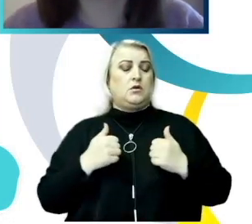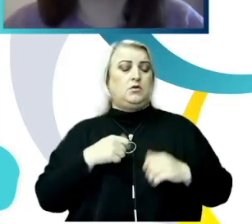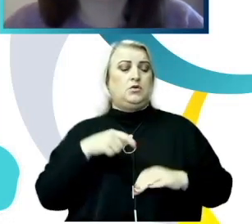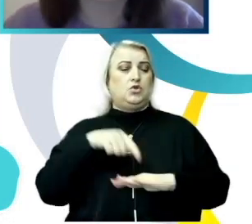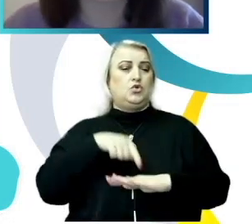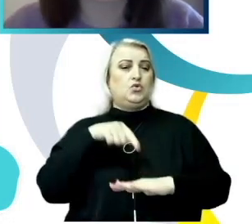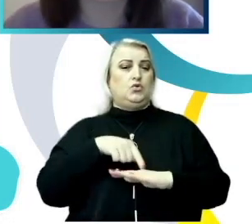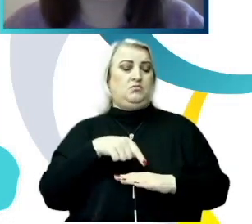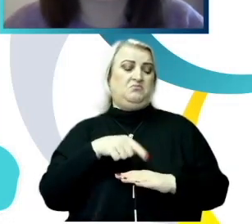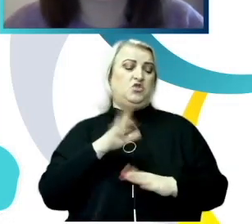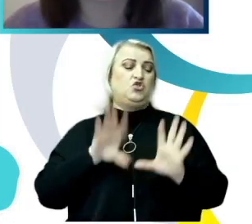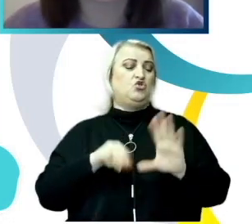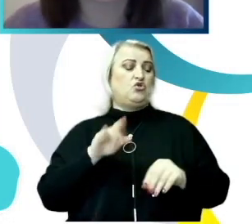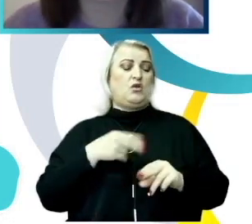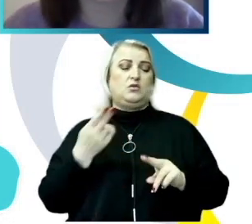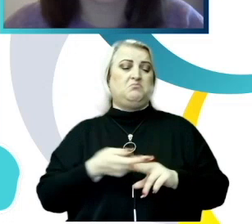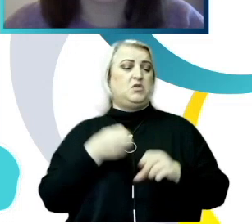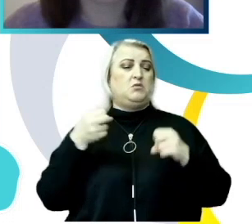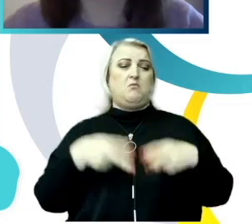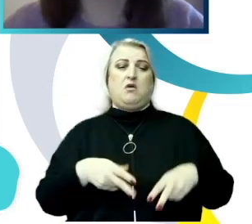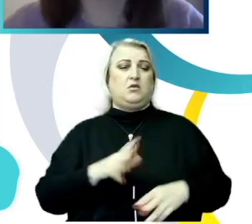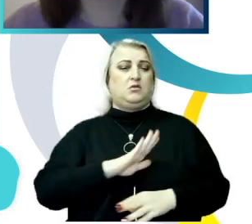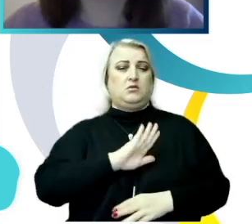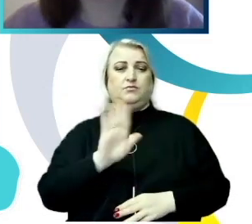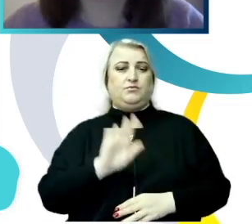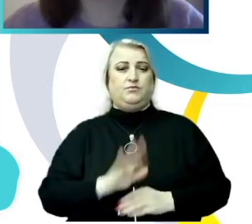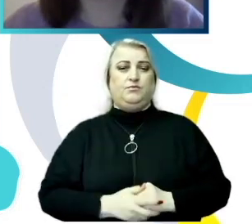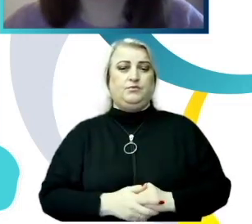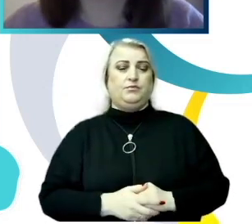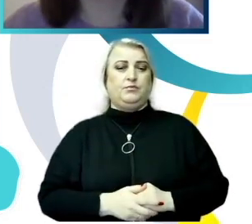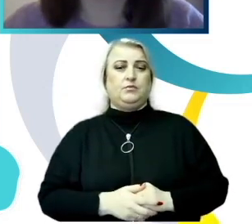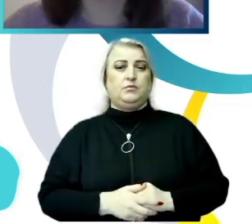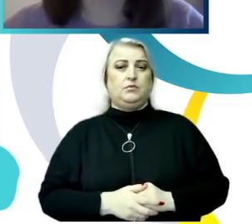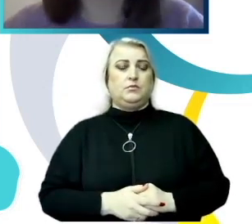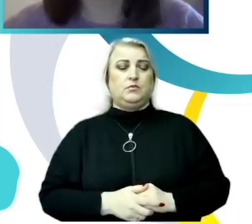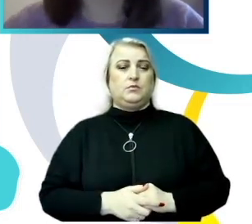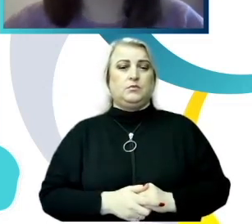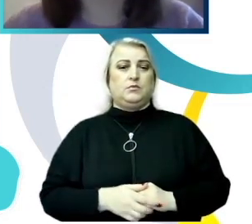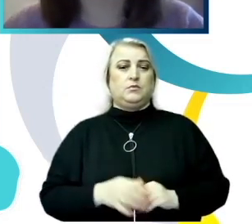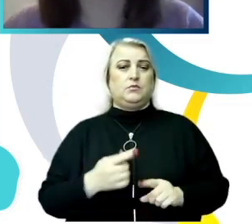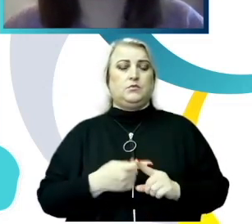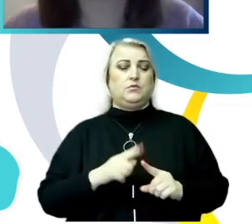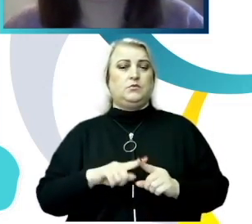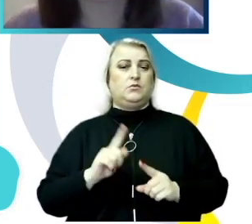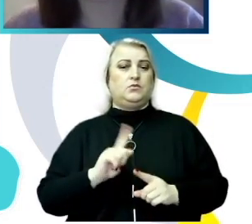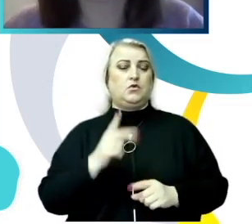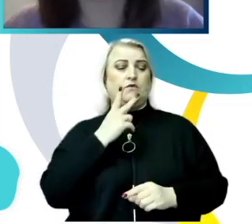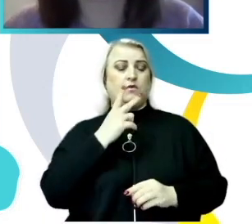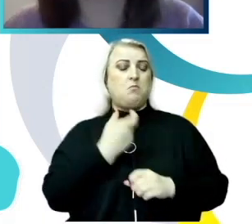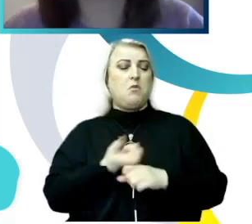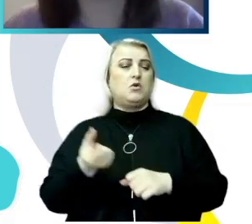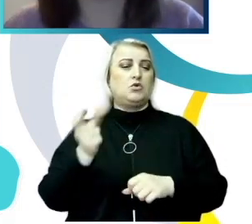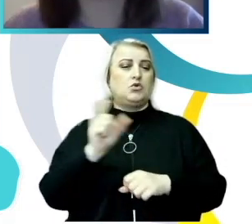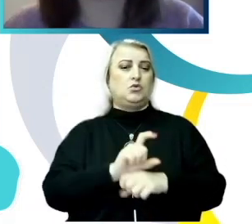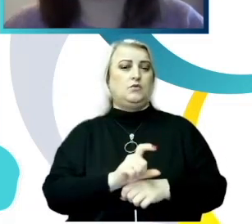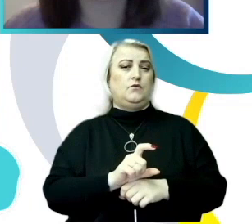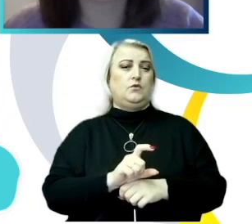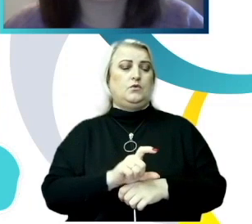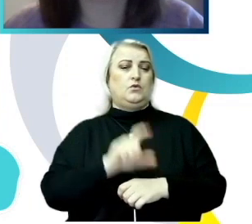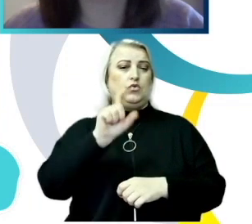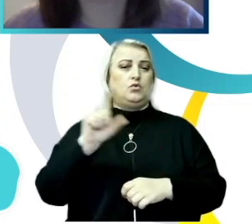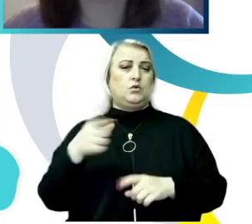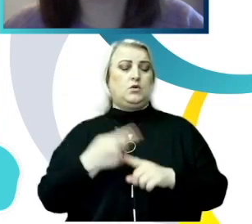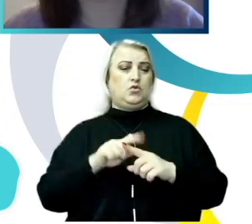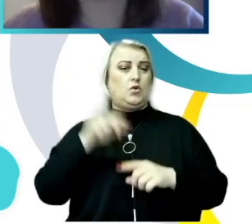în instituțiile în care își fac studiile. Astfel, deși pentru practic, vedem că pentru majoritatea celor care învață în